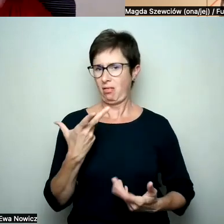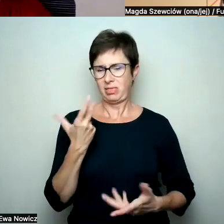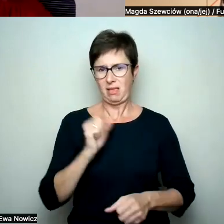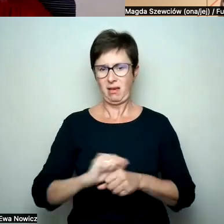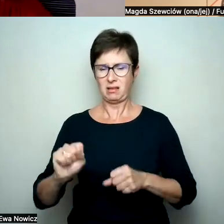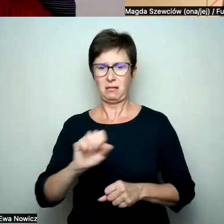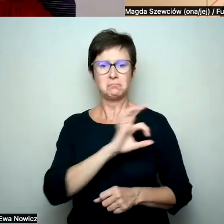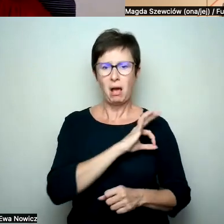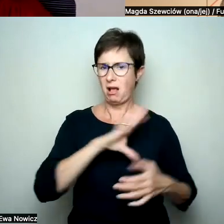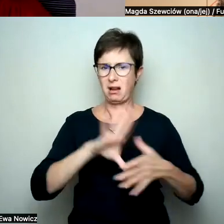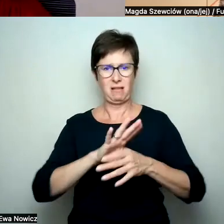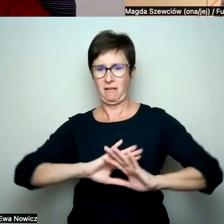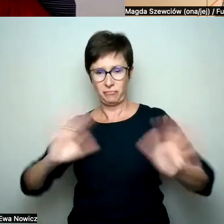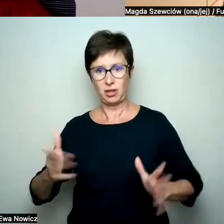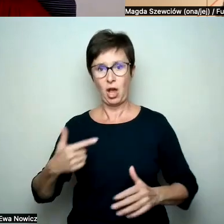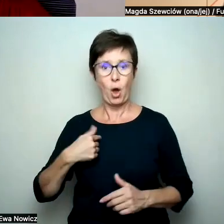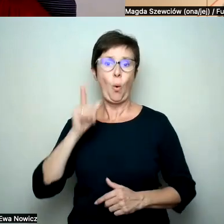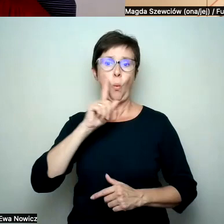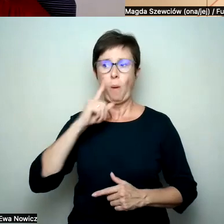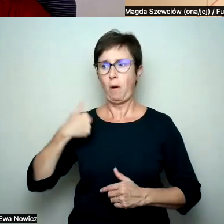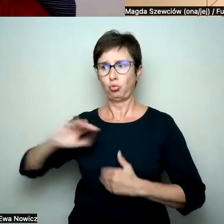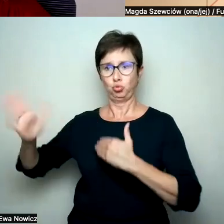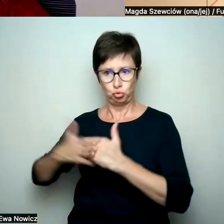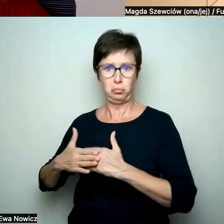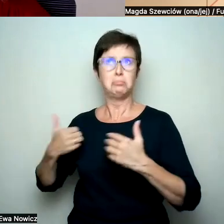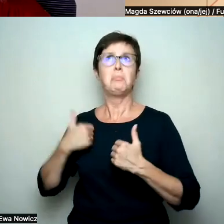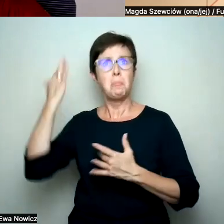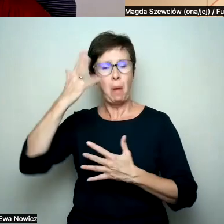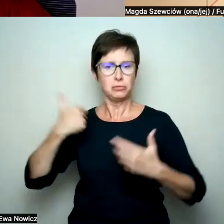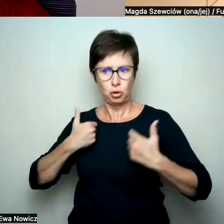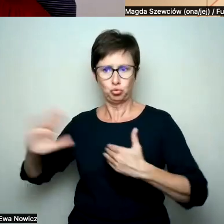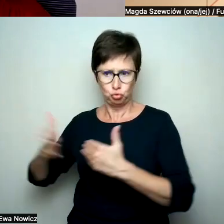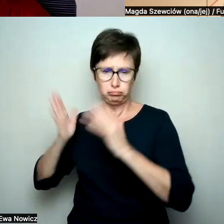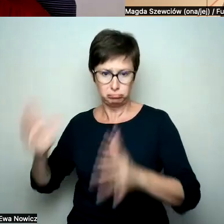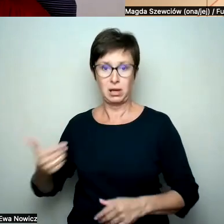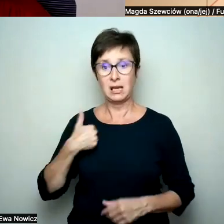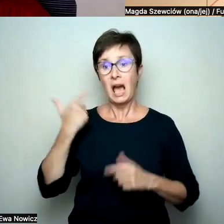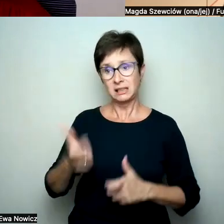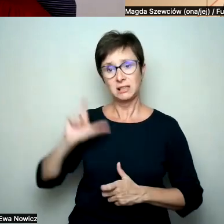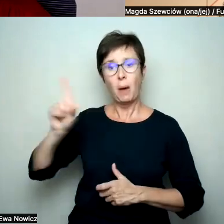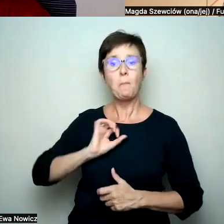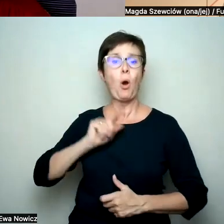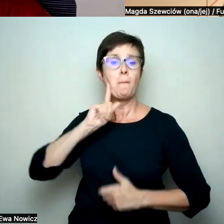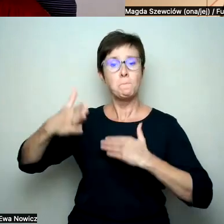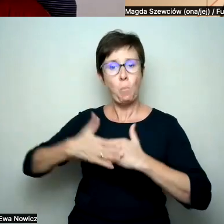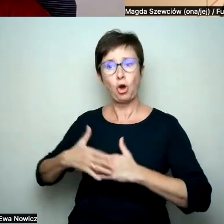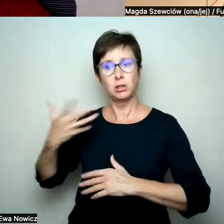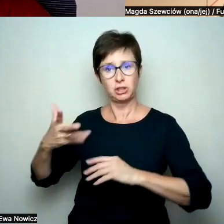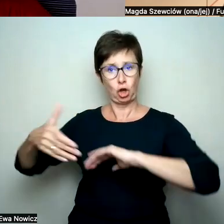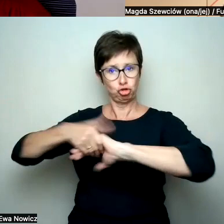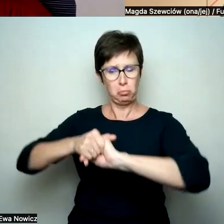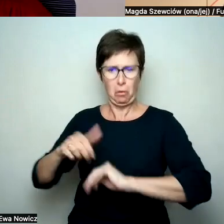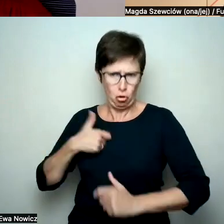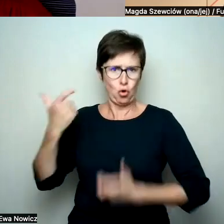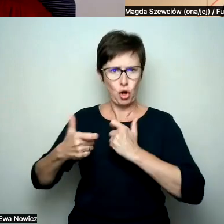Gdy postanowiłam poślubić mojego męża, to po prostu go poślubiłam. Gdy chcę go chwycić za rękę na ulicy, to po prostu to robię.